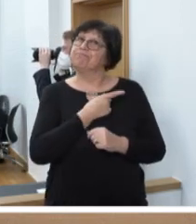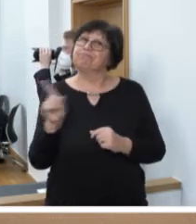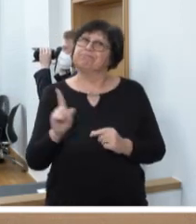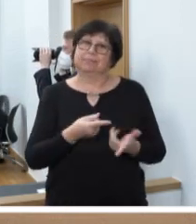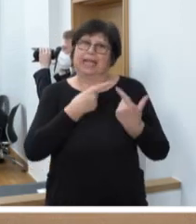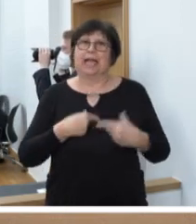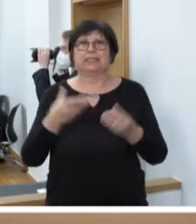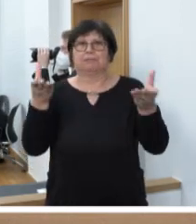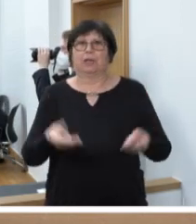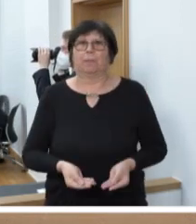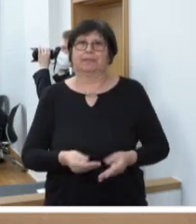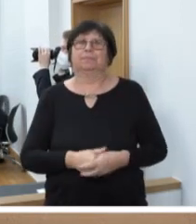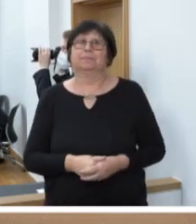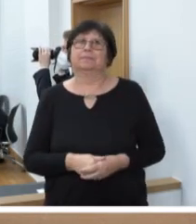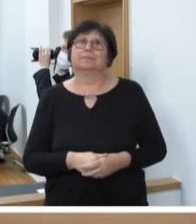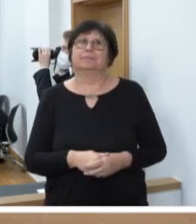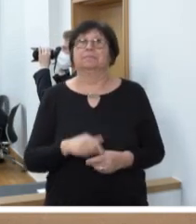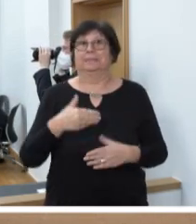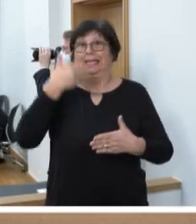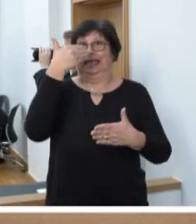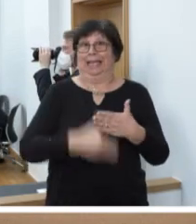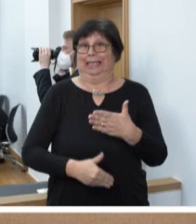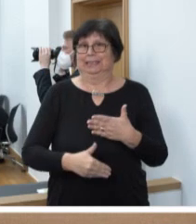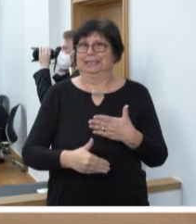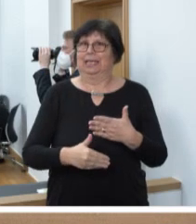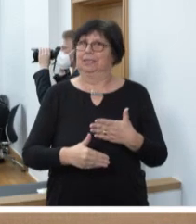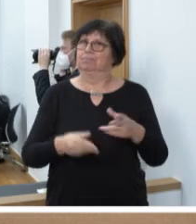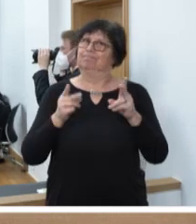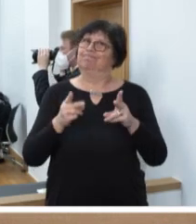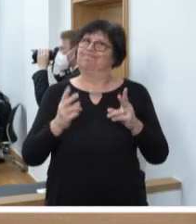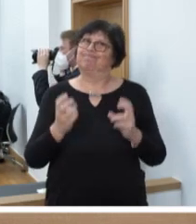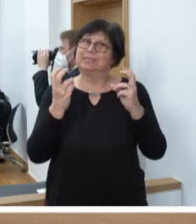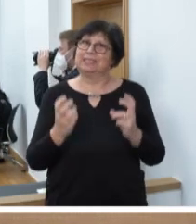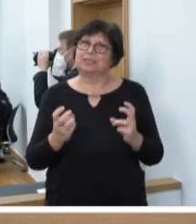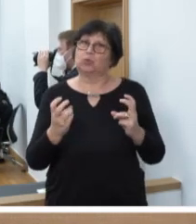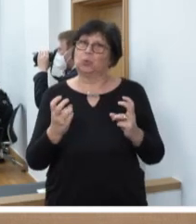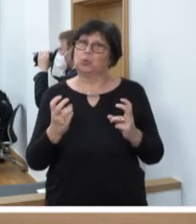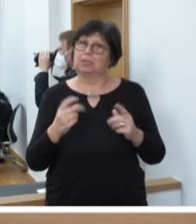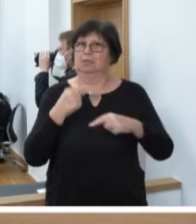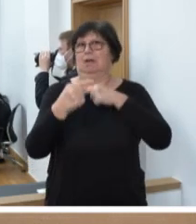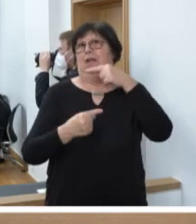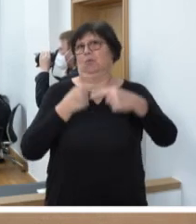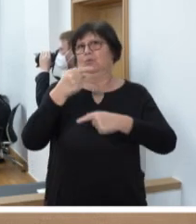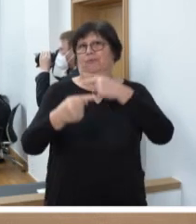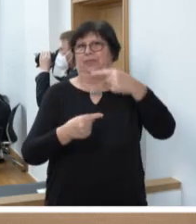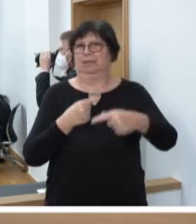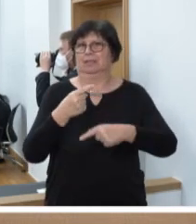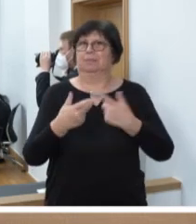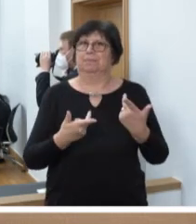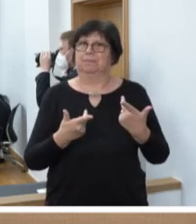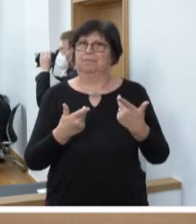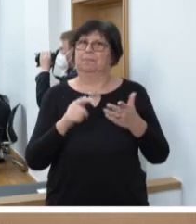herzlich willkommen heißen. Es ist die letzte reguläre Plenarsitzung in der laufenden Legislaturperiode.